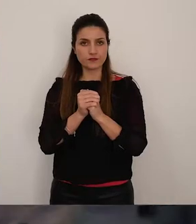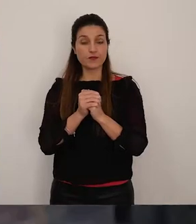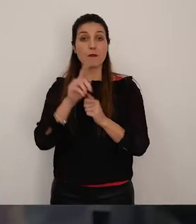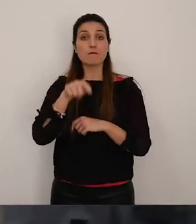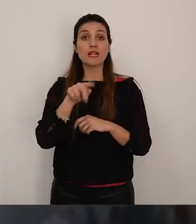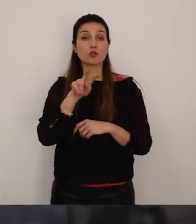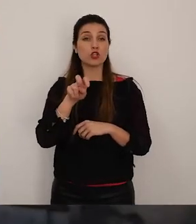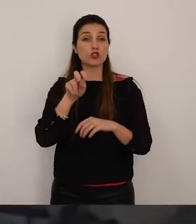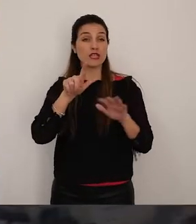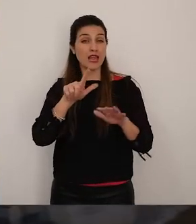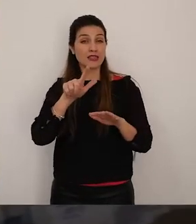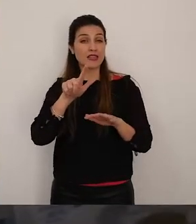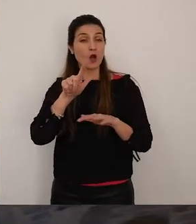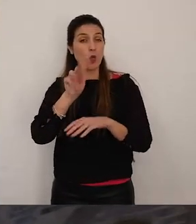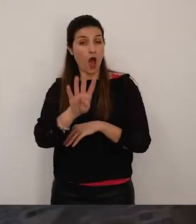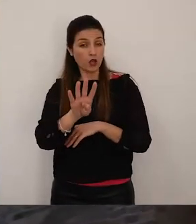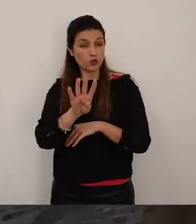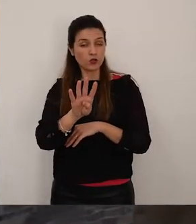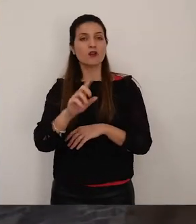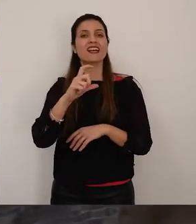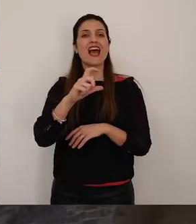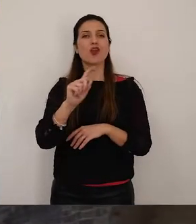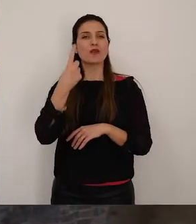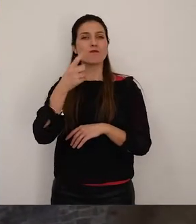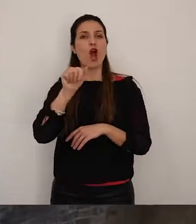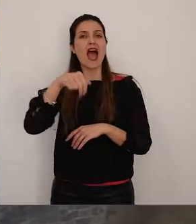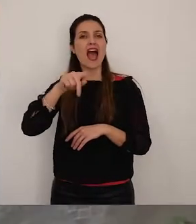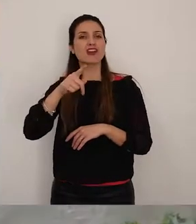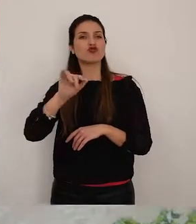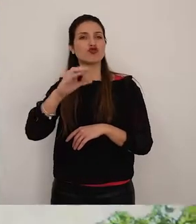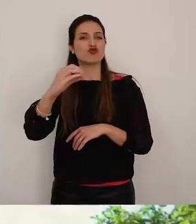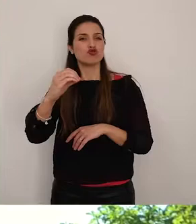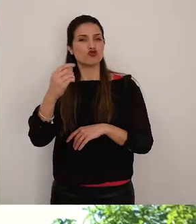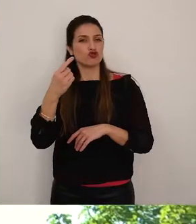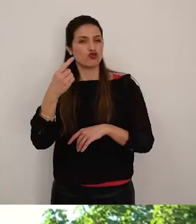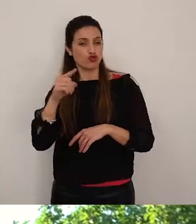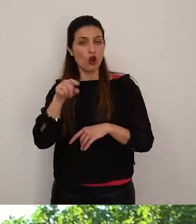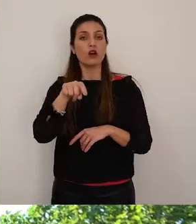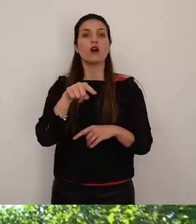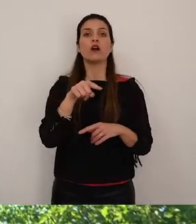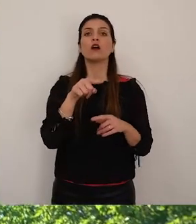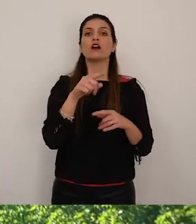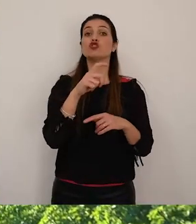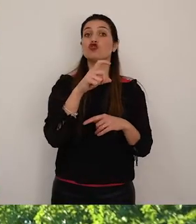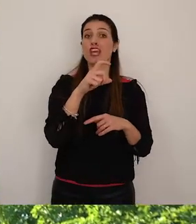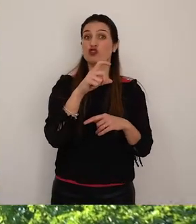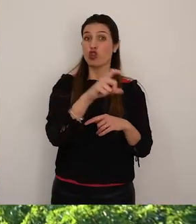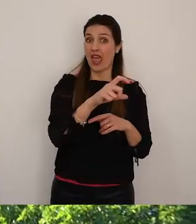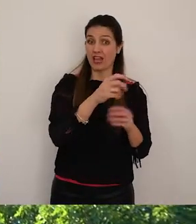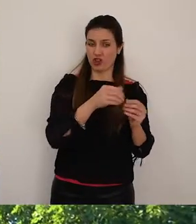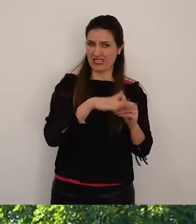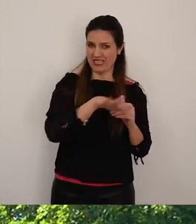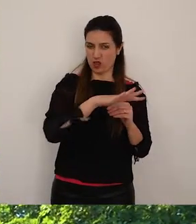nel 1274 carlo primo dangiò concesse il teudo di cerceto e l'annessa masseria torcito alla potente